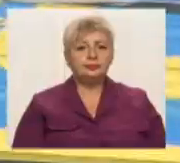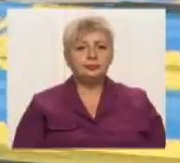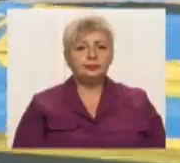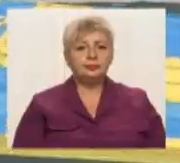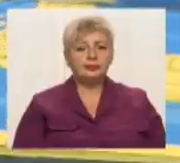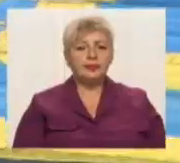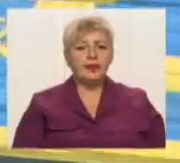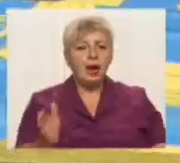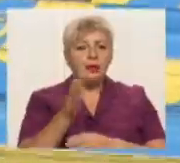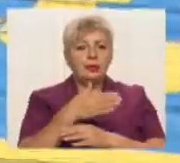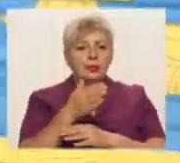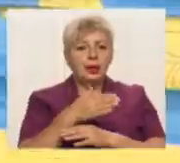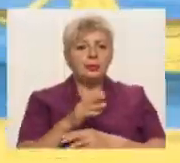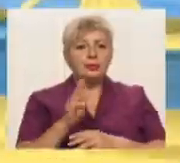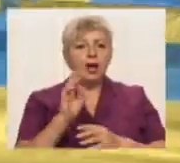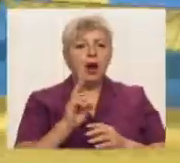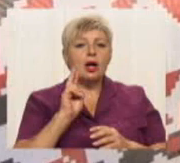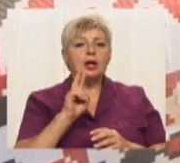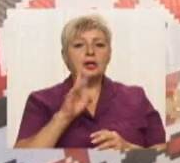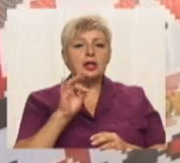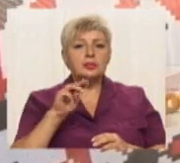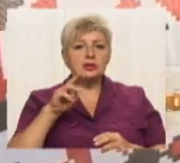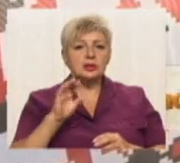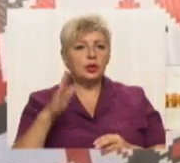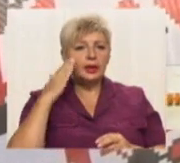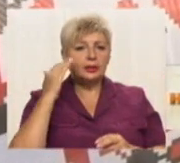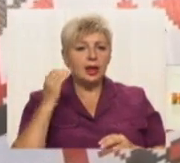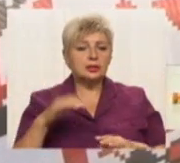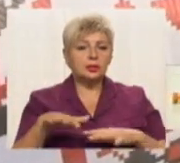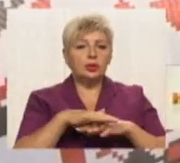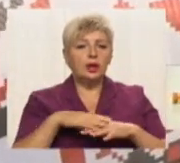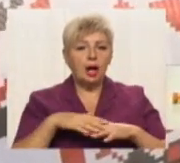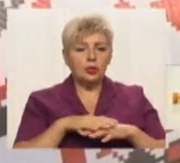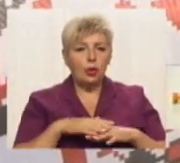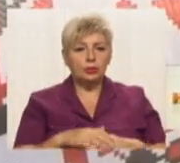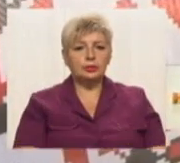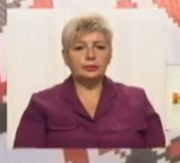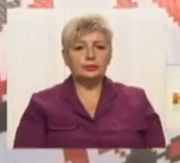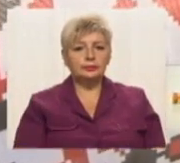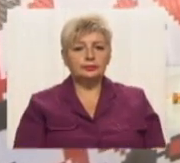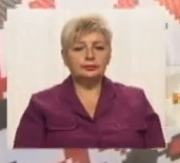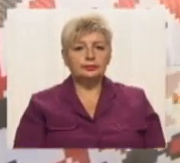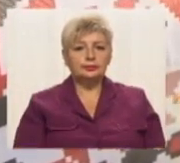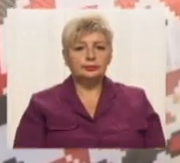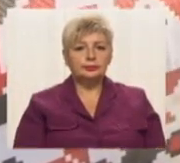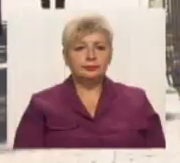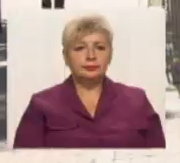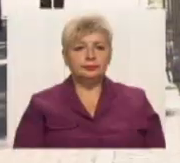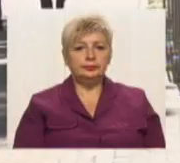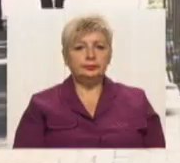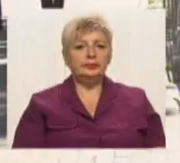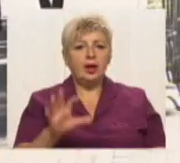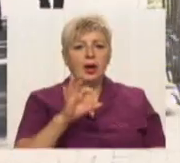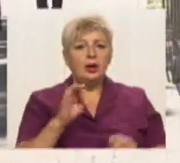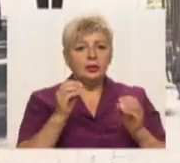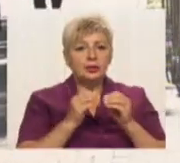Трапор кримсько-татарського народу. Запросили прийняти участь у флешт-мобі. Ми з радістю поводилися. виборситетом приїхали. О